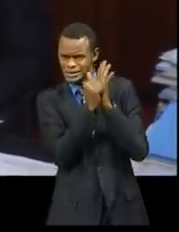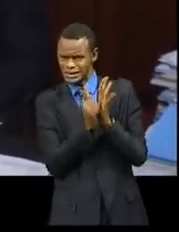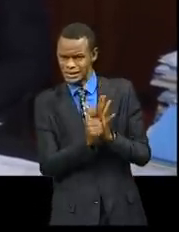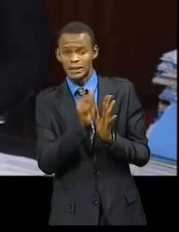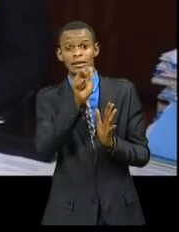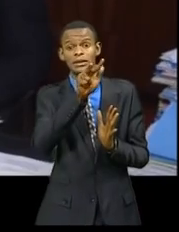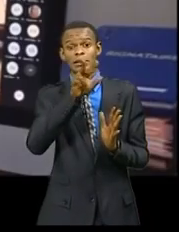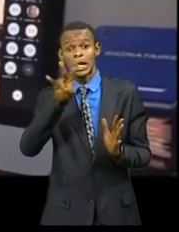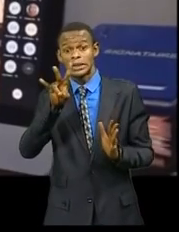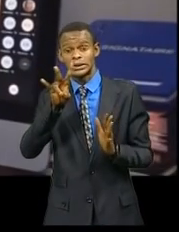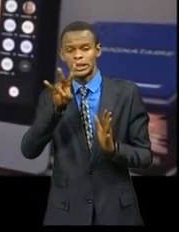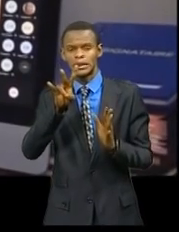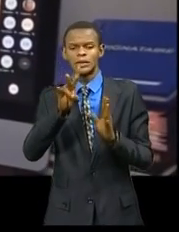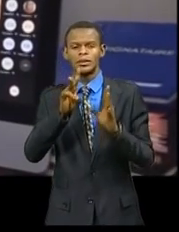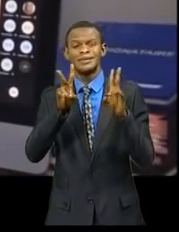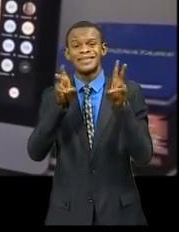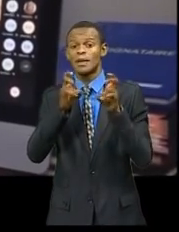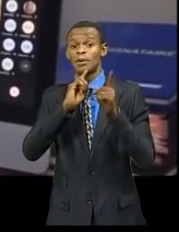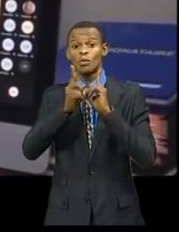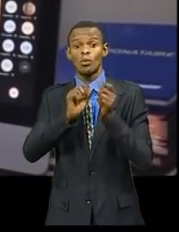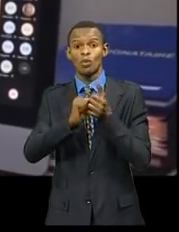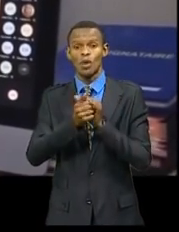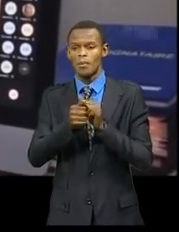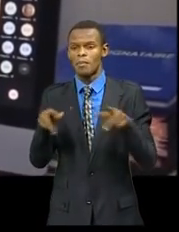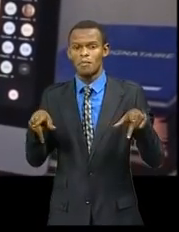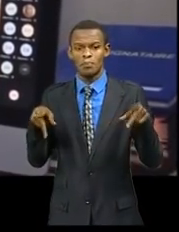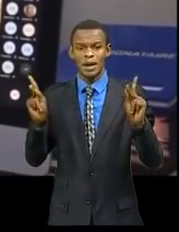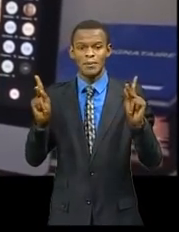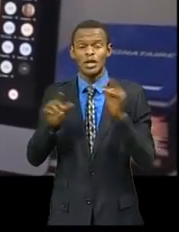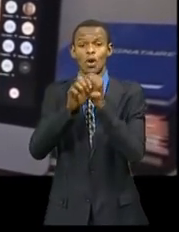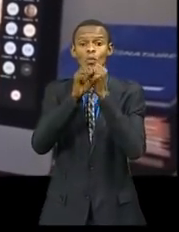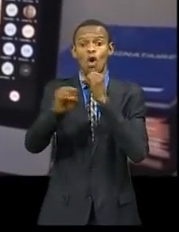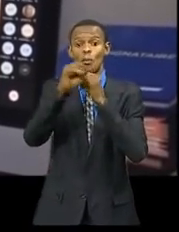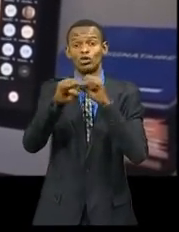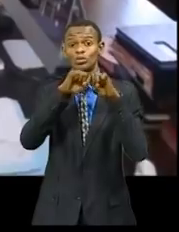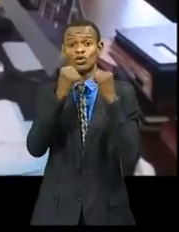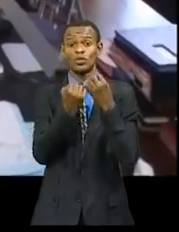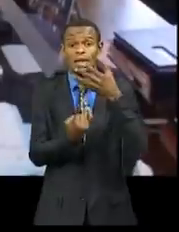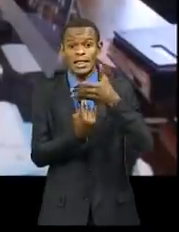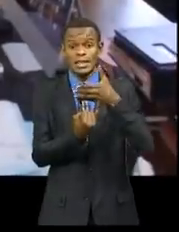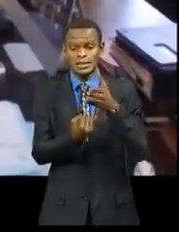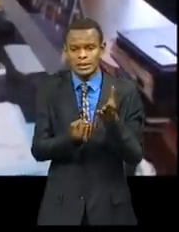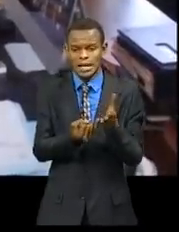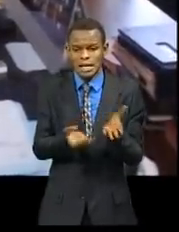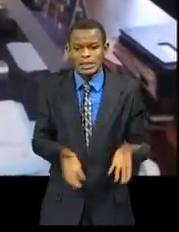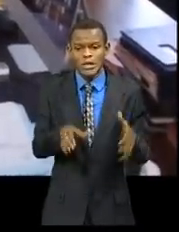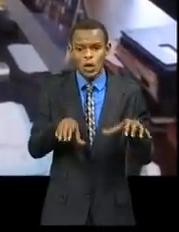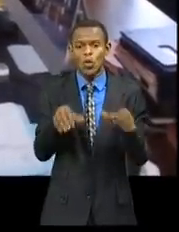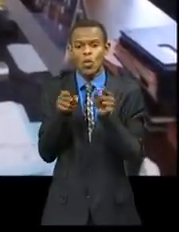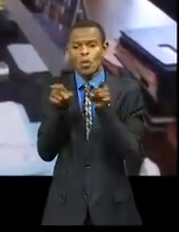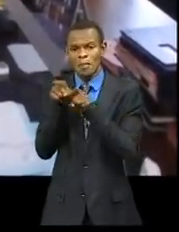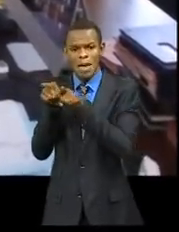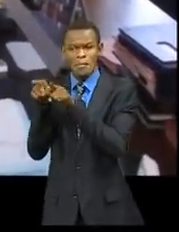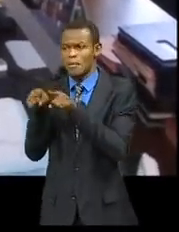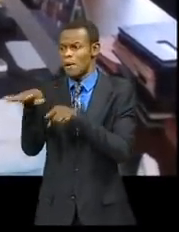bases industrielles régionales et nationales diversifiées des pays membres, ce veut être un outil incitatif d'attraction des